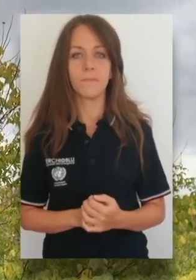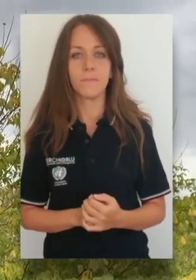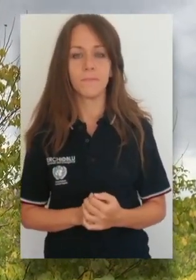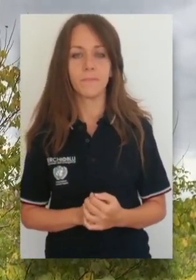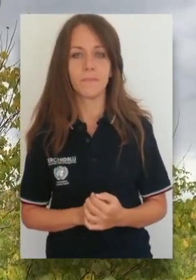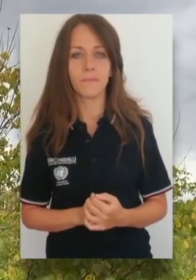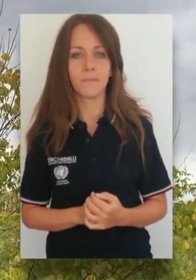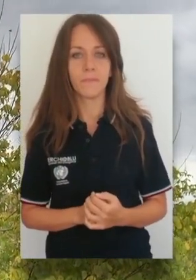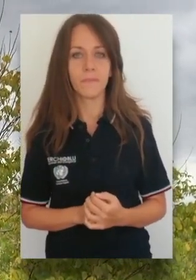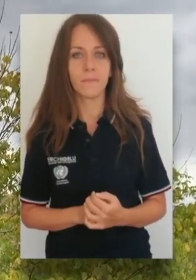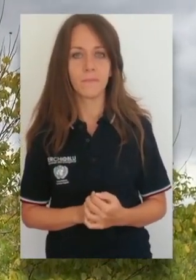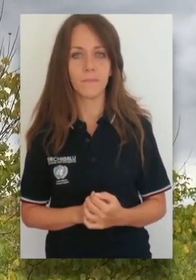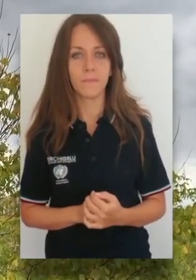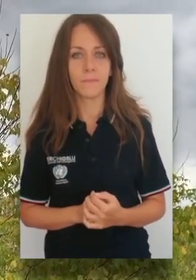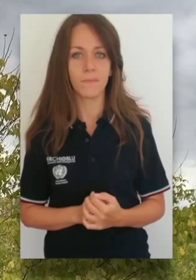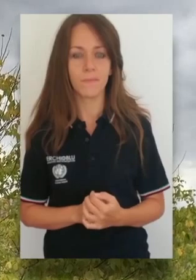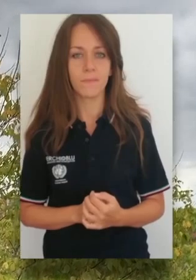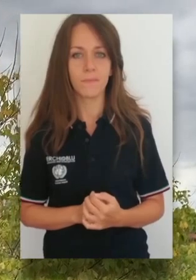alluvione.